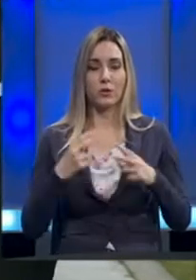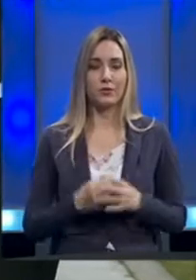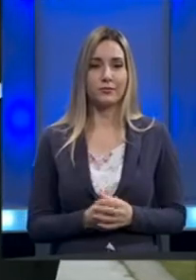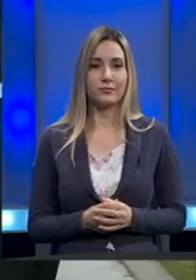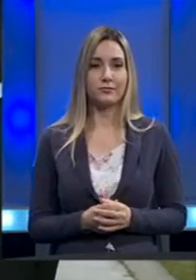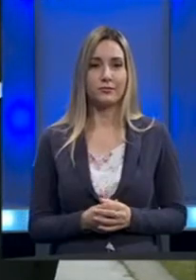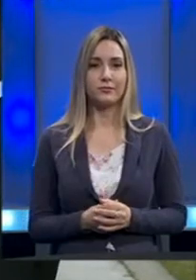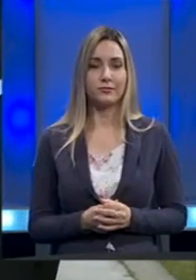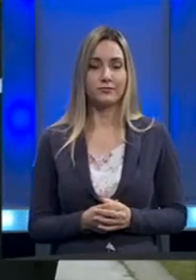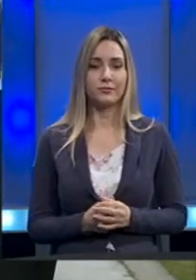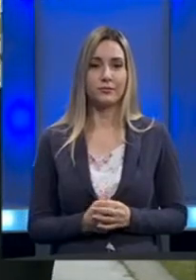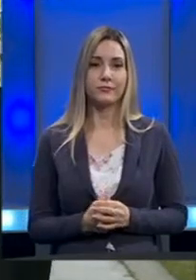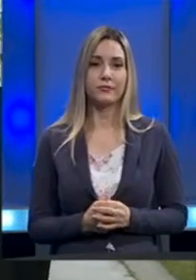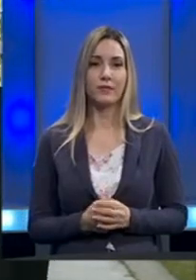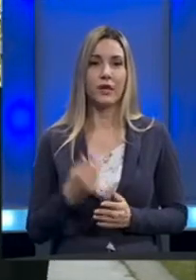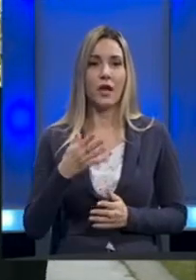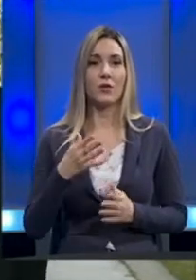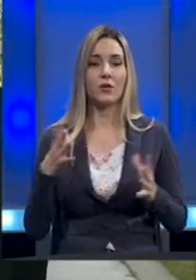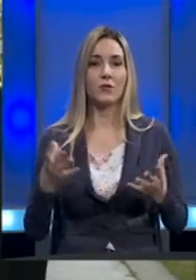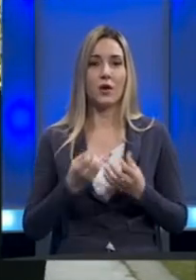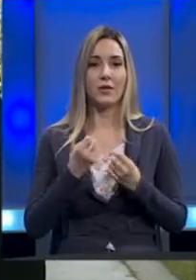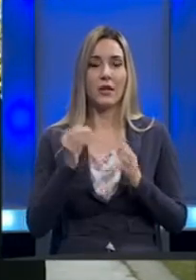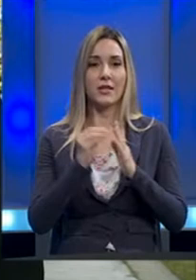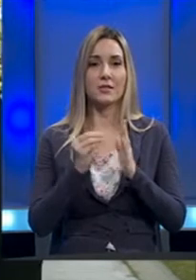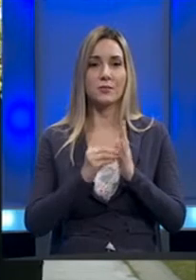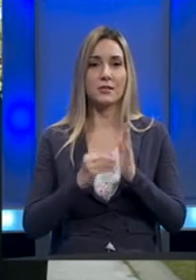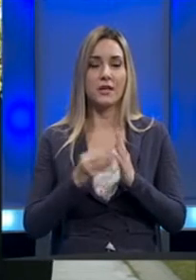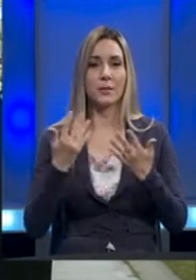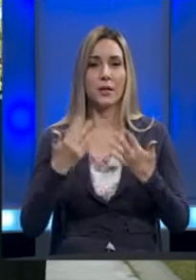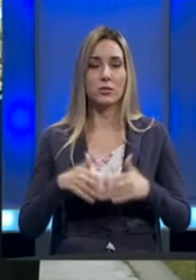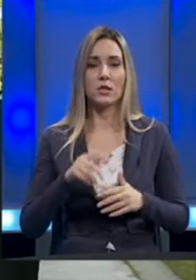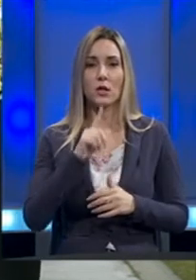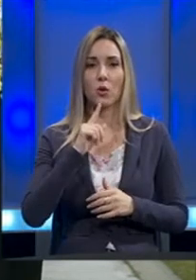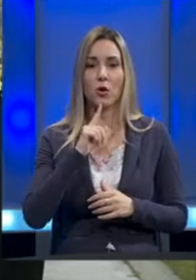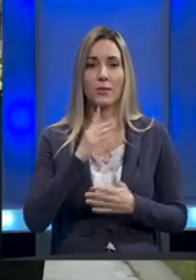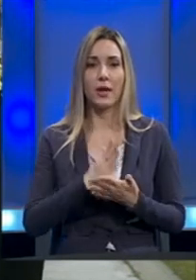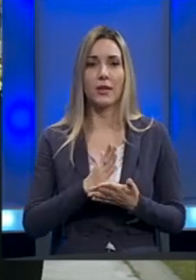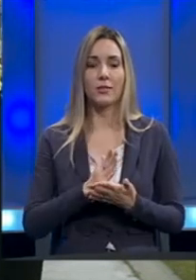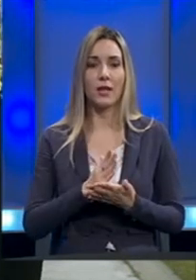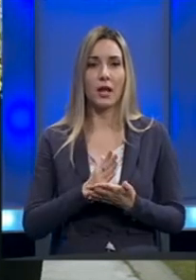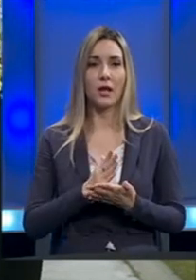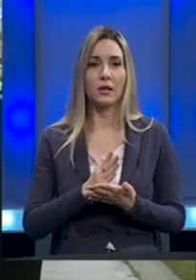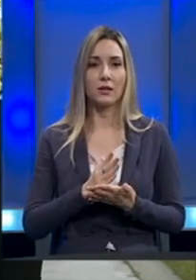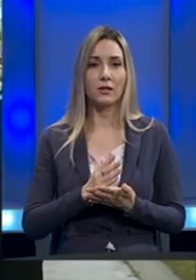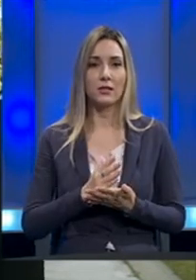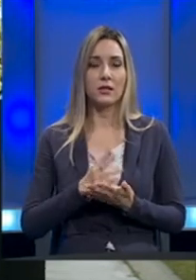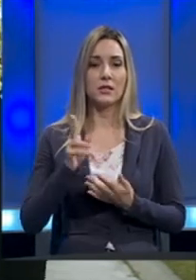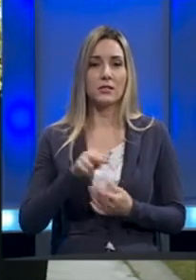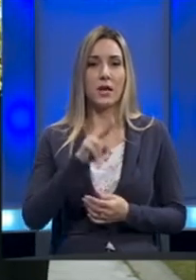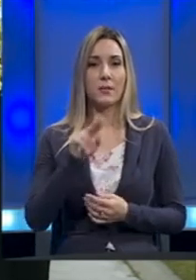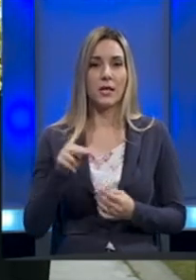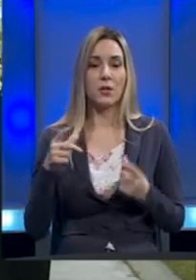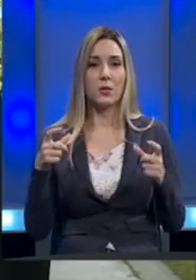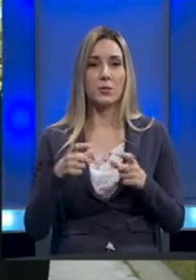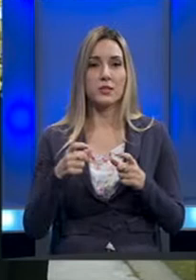jutro vama i vašem gledalicu. Evo, formiran je spisak preduzeća kojima je bila zabranjena,